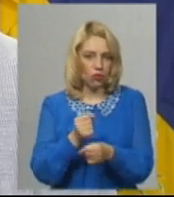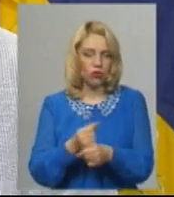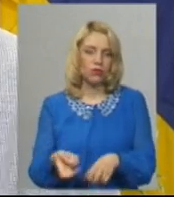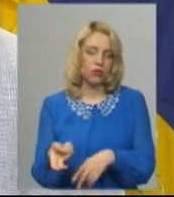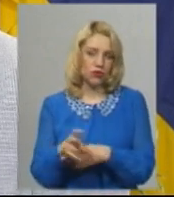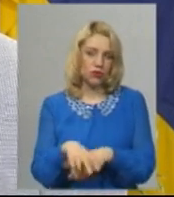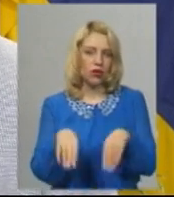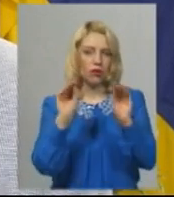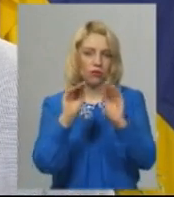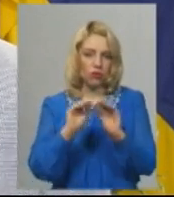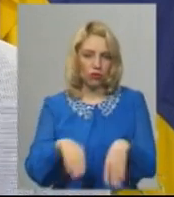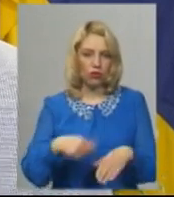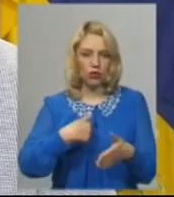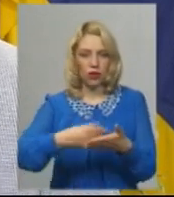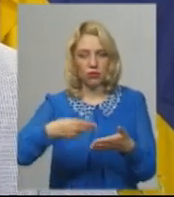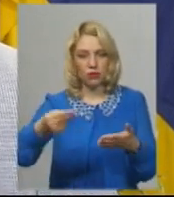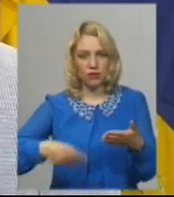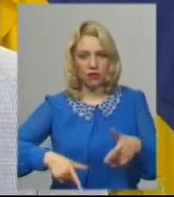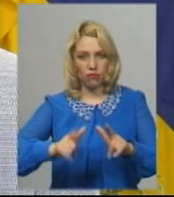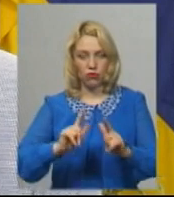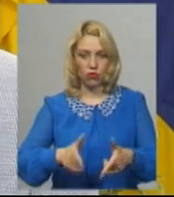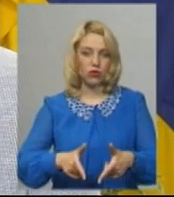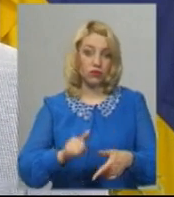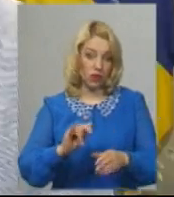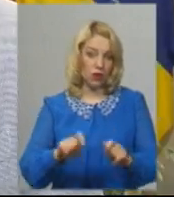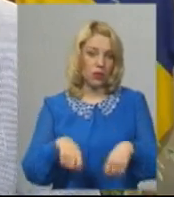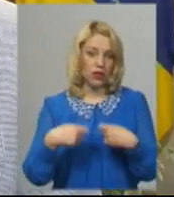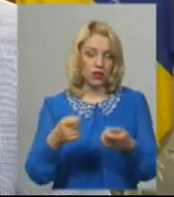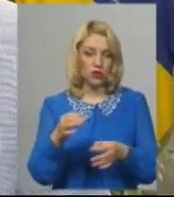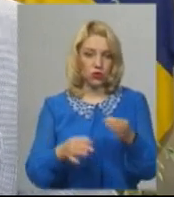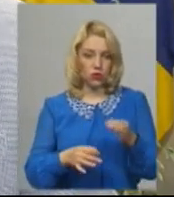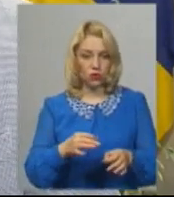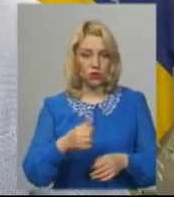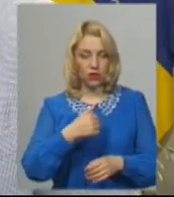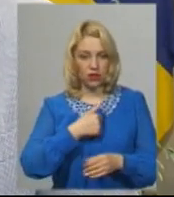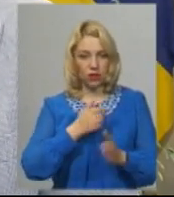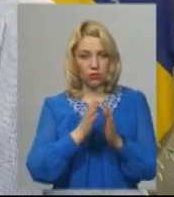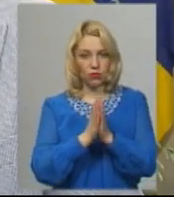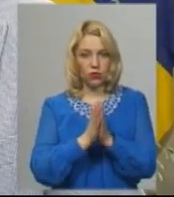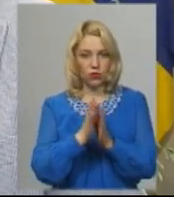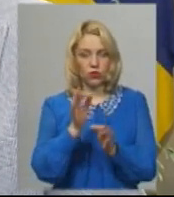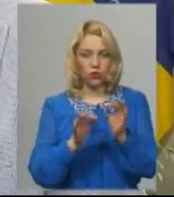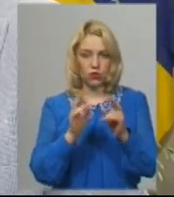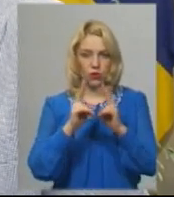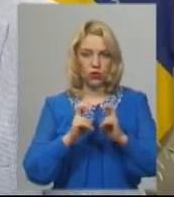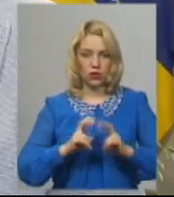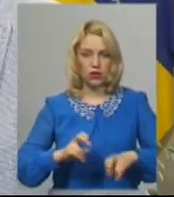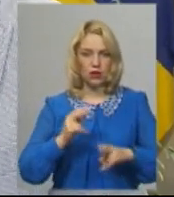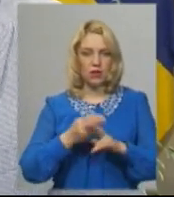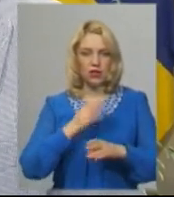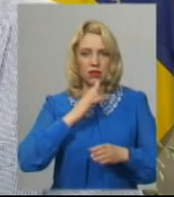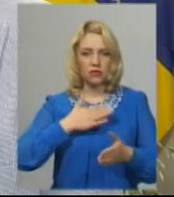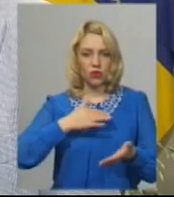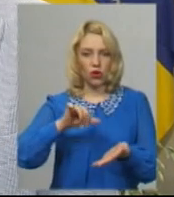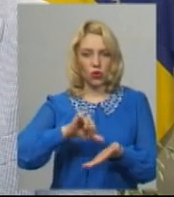склали протокол, я його підписав, погодився, далі передається до суду. Я попросив суд розглядати справу без моєї